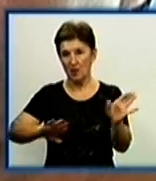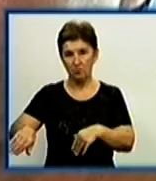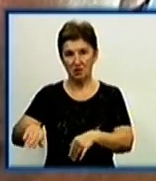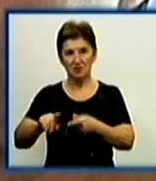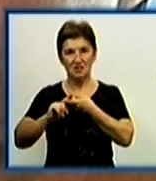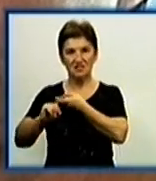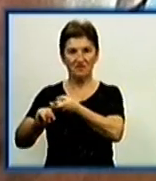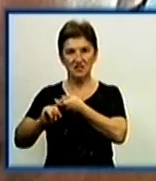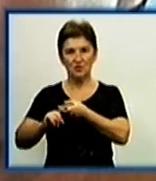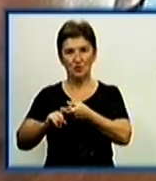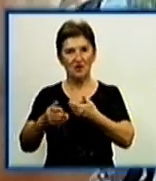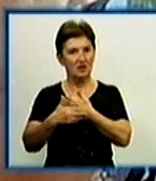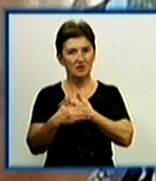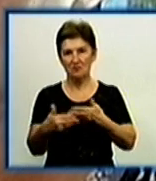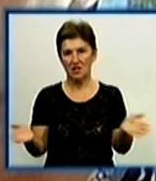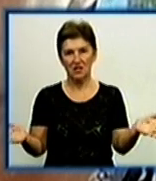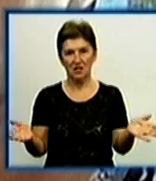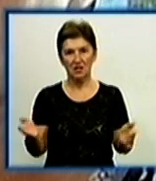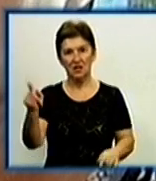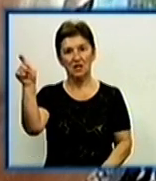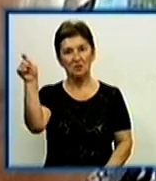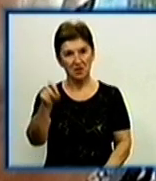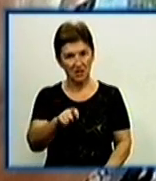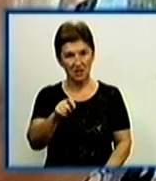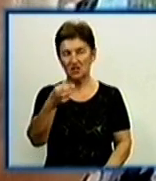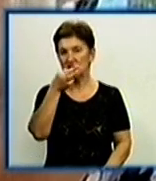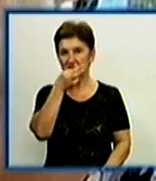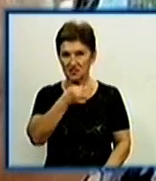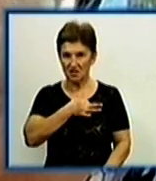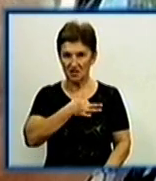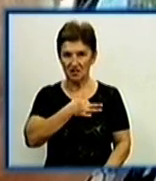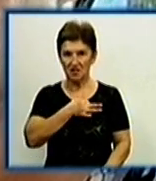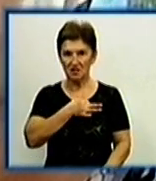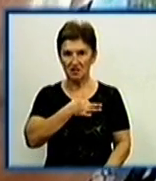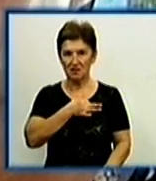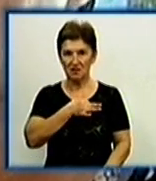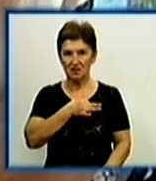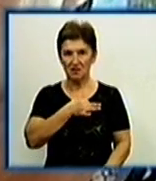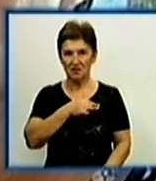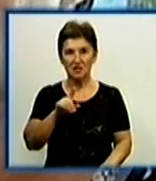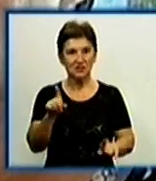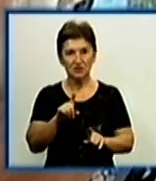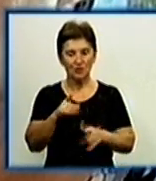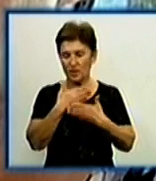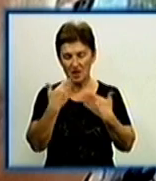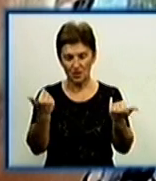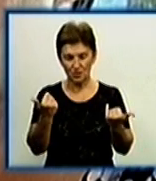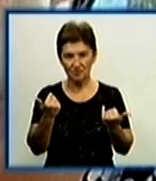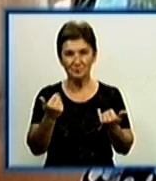ним немає. Приїхали, сказали, що немає сина.